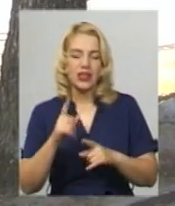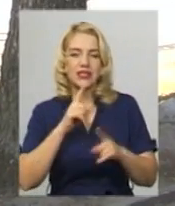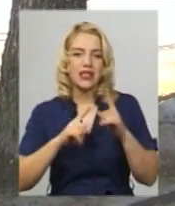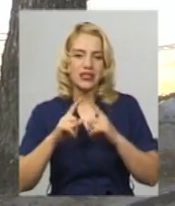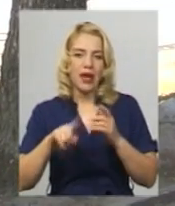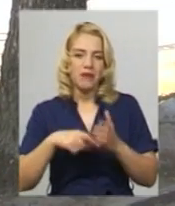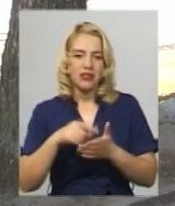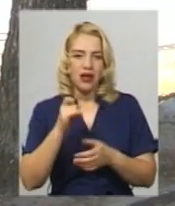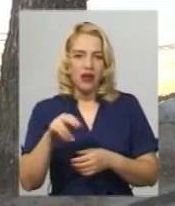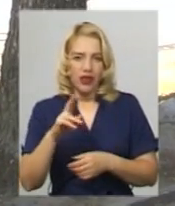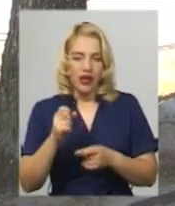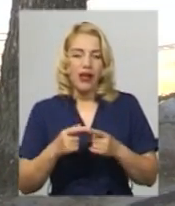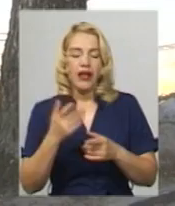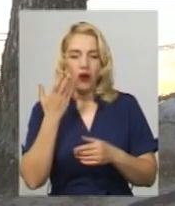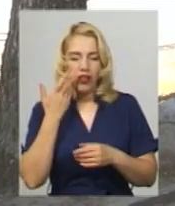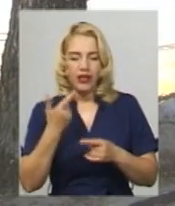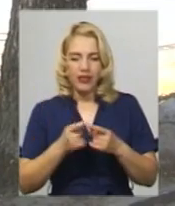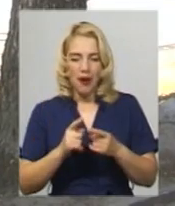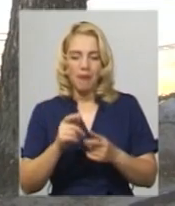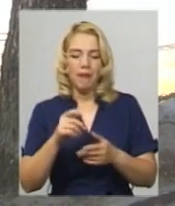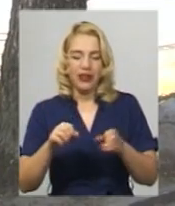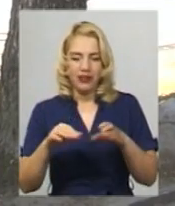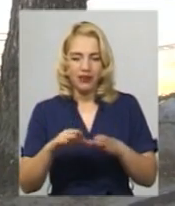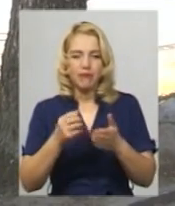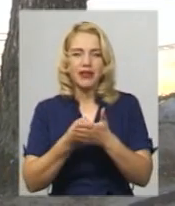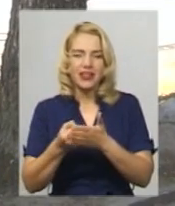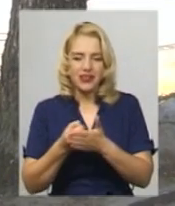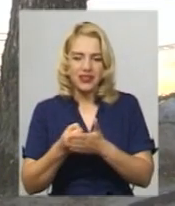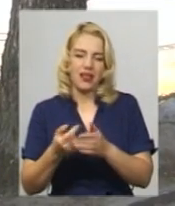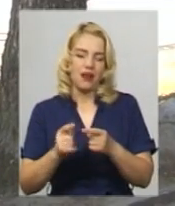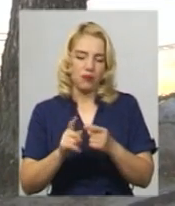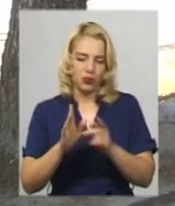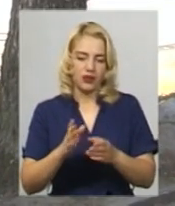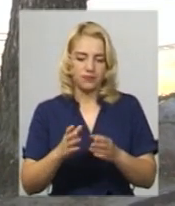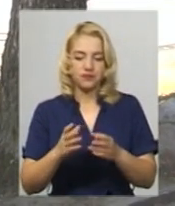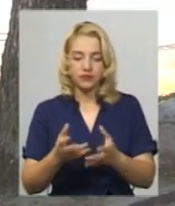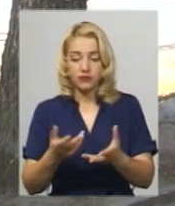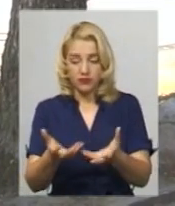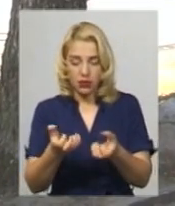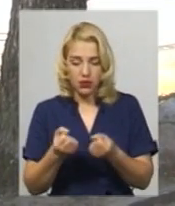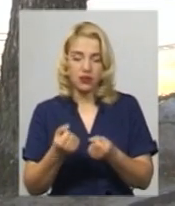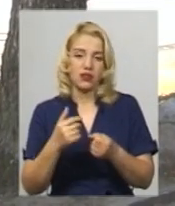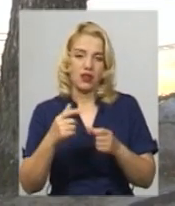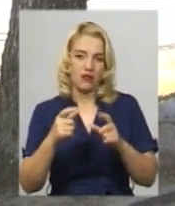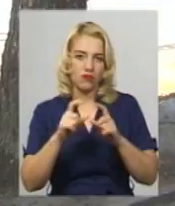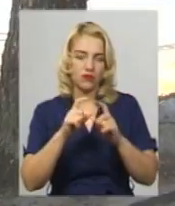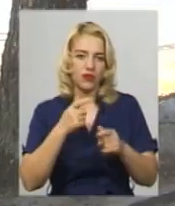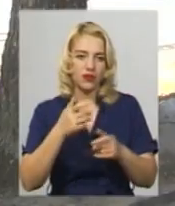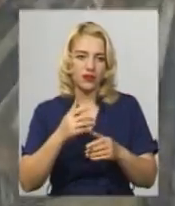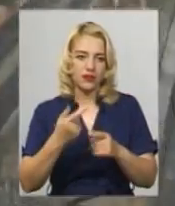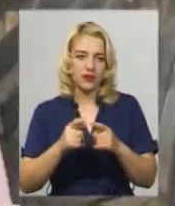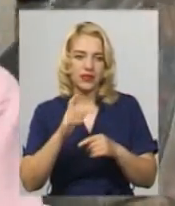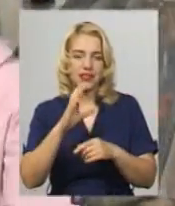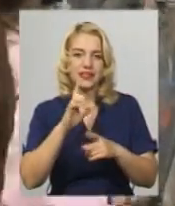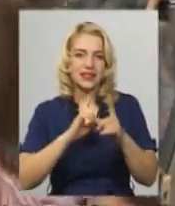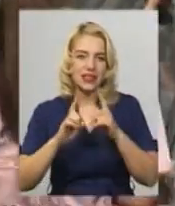коли дана петиція буде розглянута, орган місцевого самоврядування прийме відповідно до законодавства рішення даного питання.